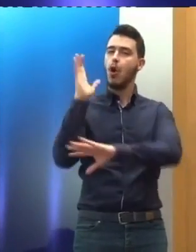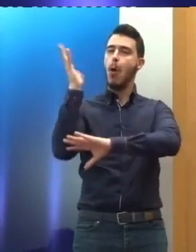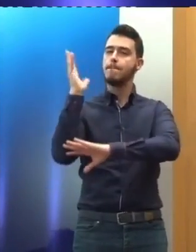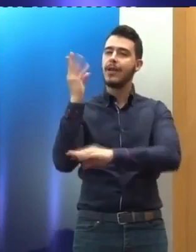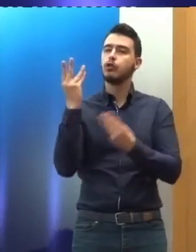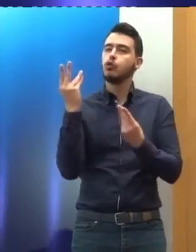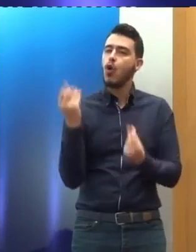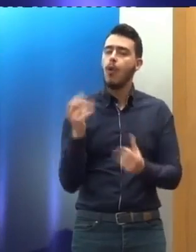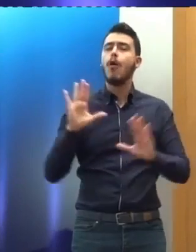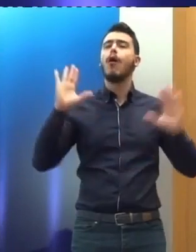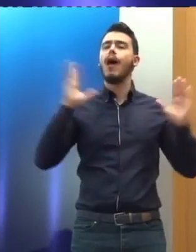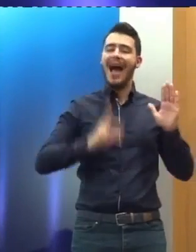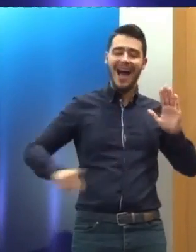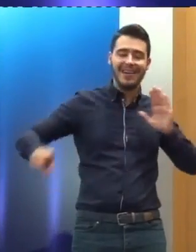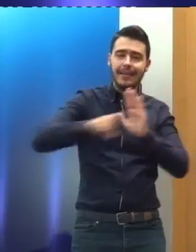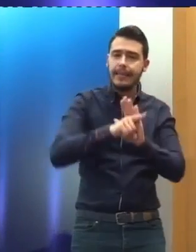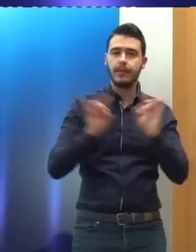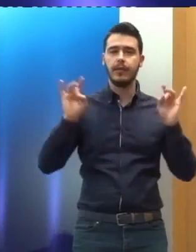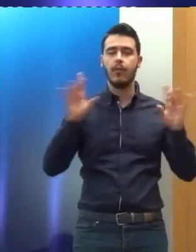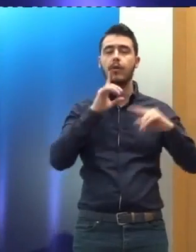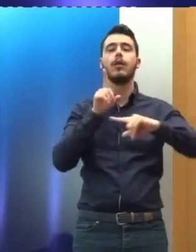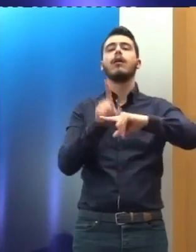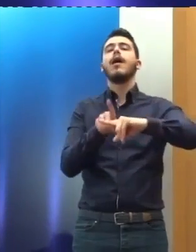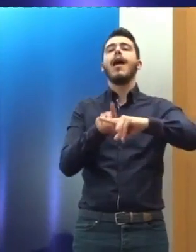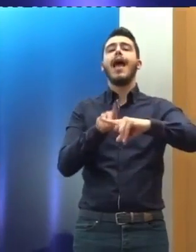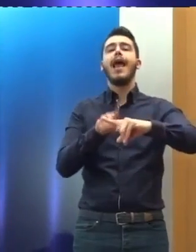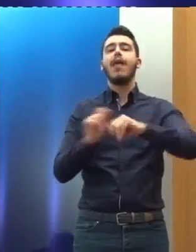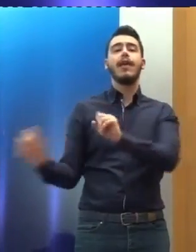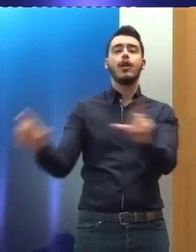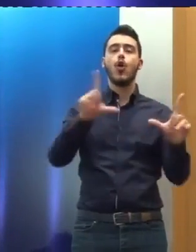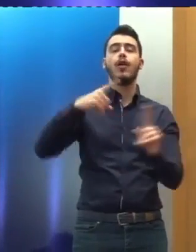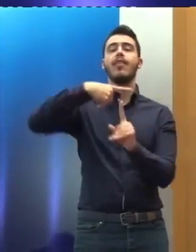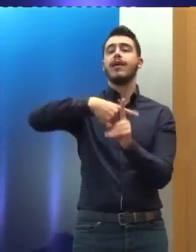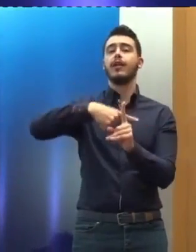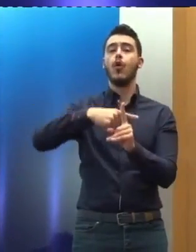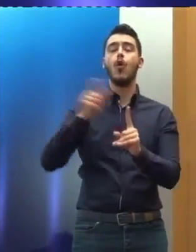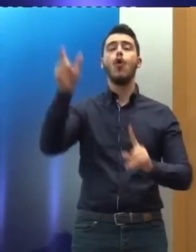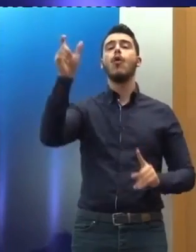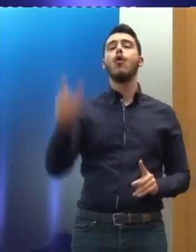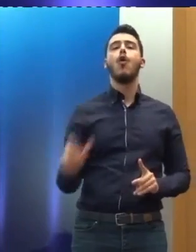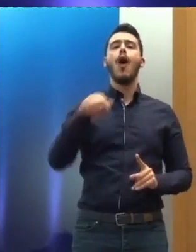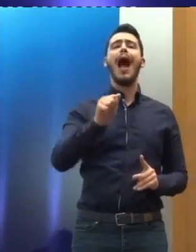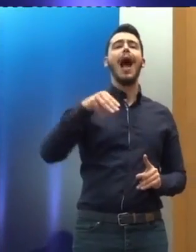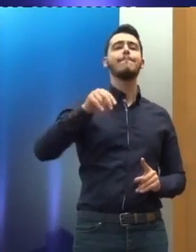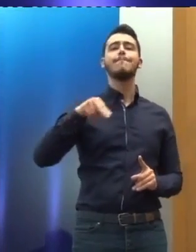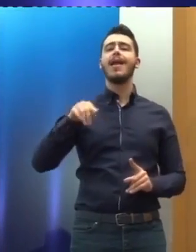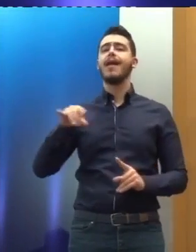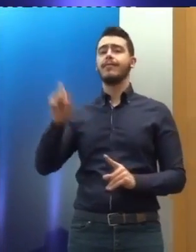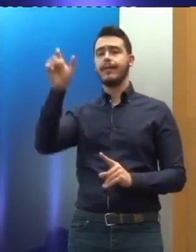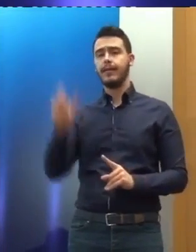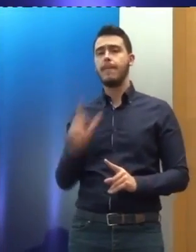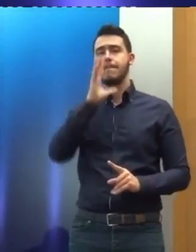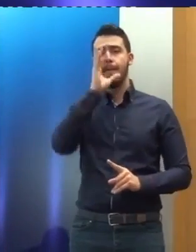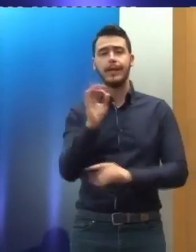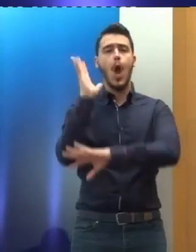αυτά. Και αυτό για τους λόγους πανέπτυξε στο χαιρετισμό το Υπουργός των Εξωτερικών, κ. Σαμανατίδης. Πράγματι, η Ελλάδα στα Φόρα αυτά είναι